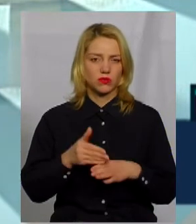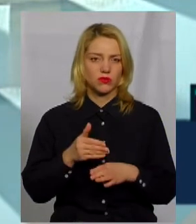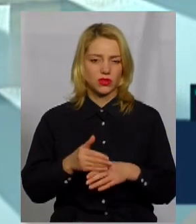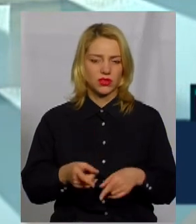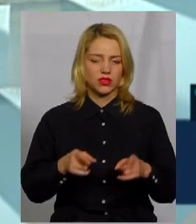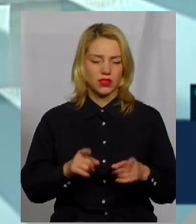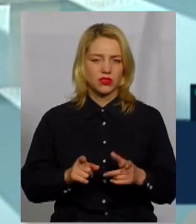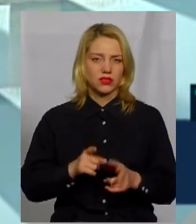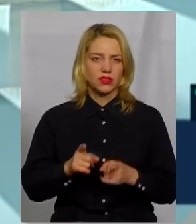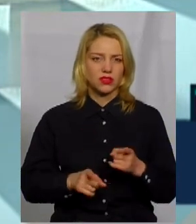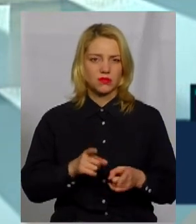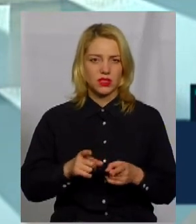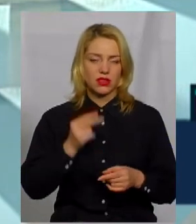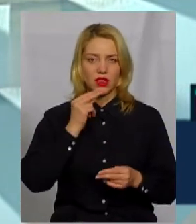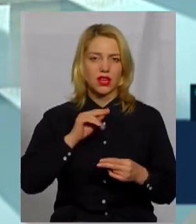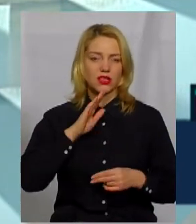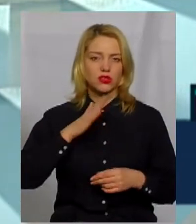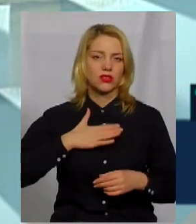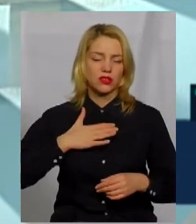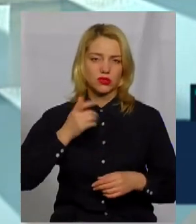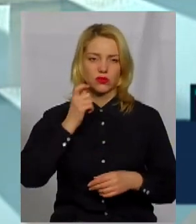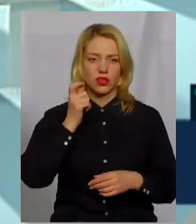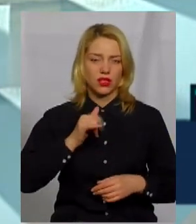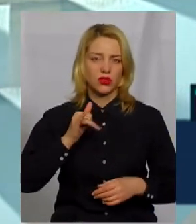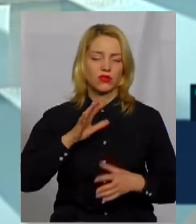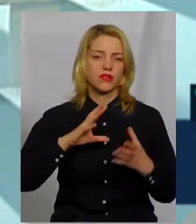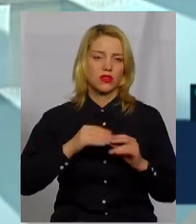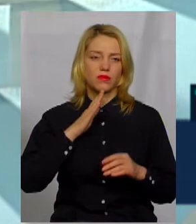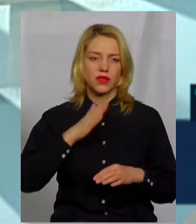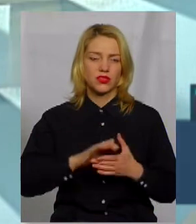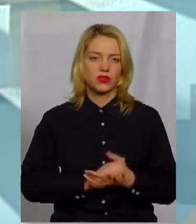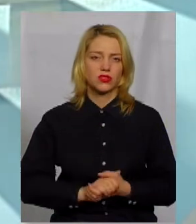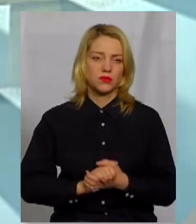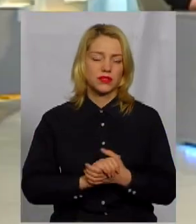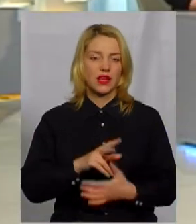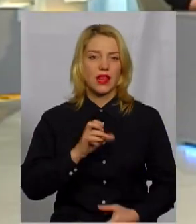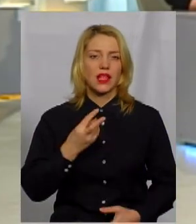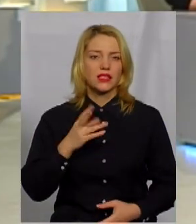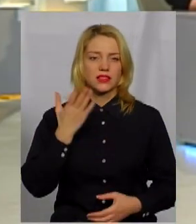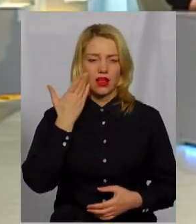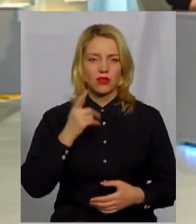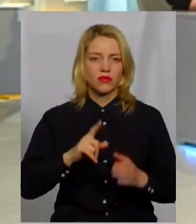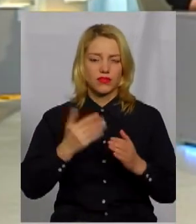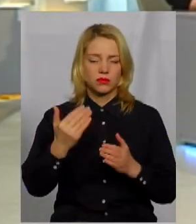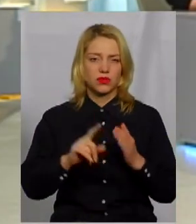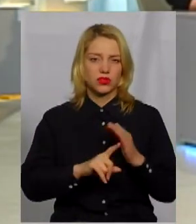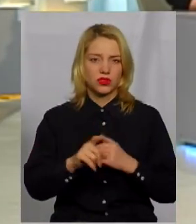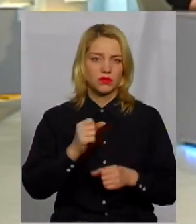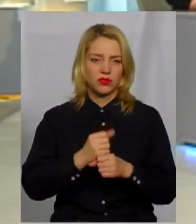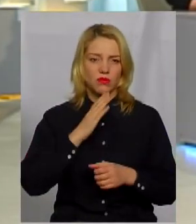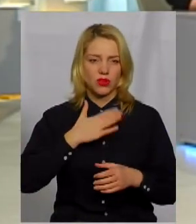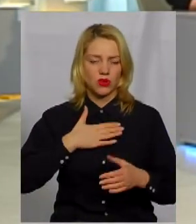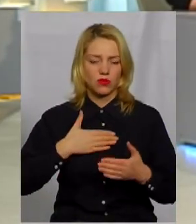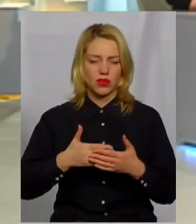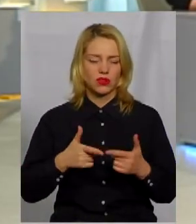дійсно змінити на краще нашу країну і загалом наше суспільство. Лесі, відколи ви? Моїй